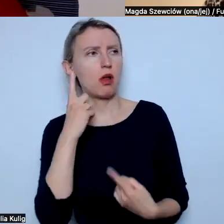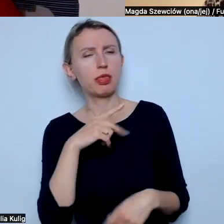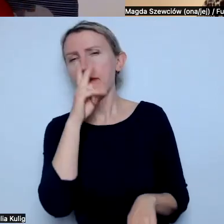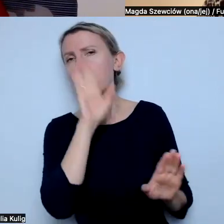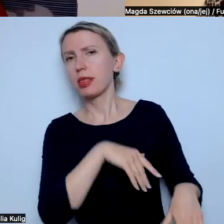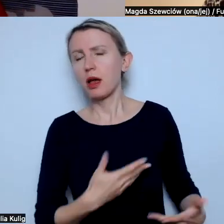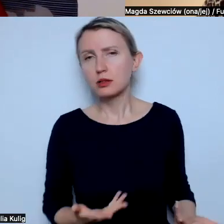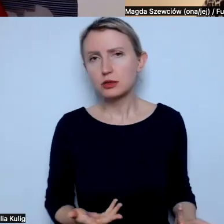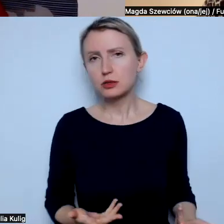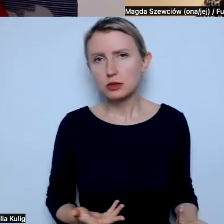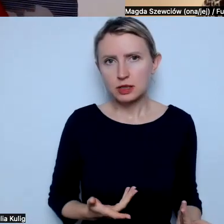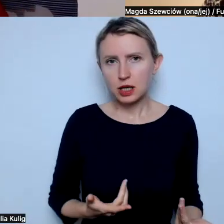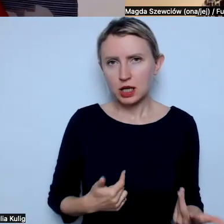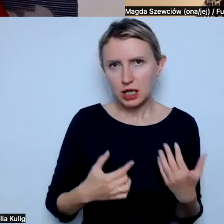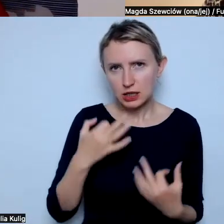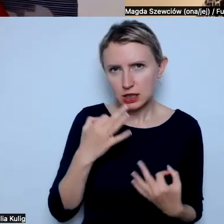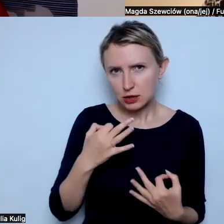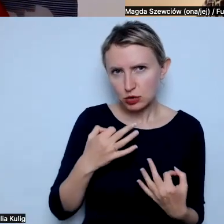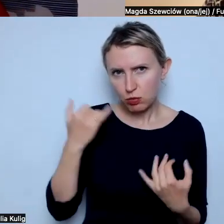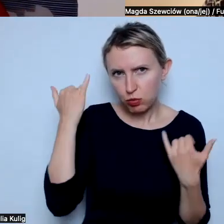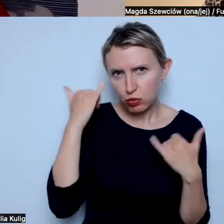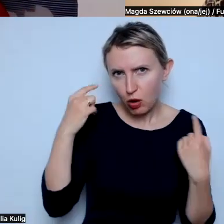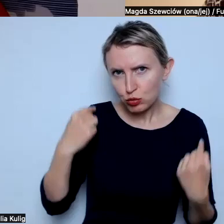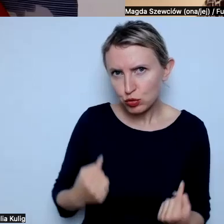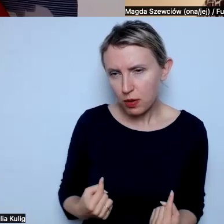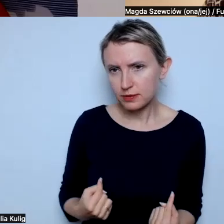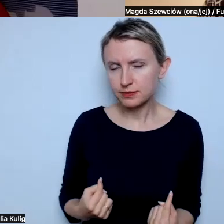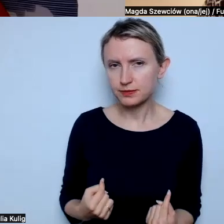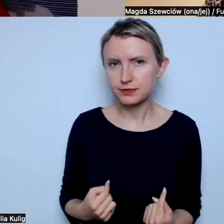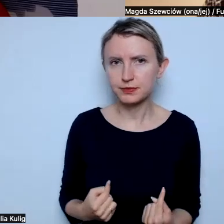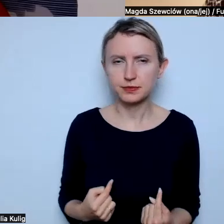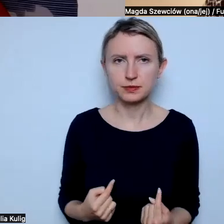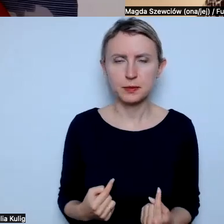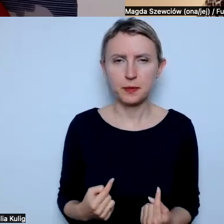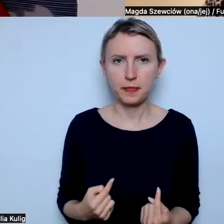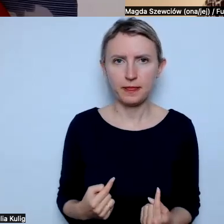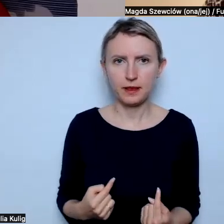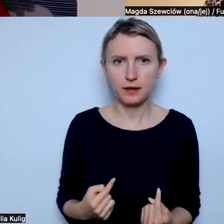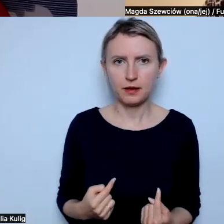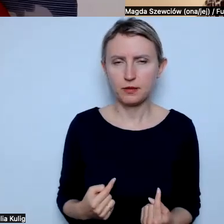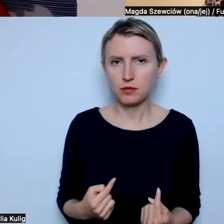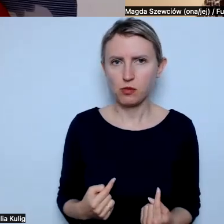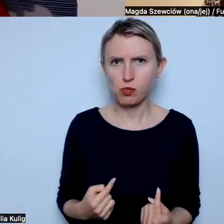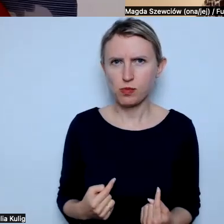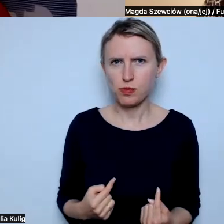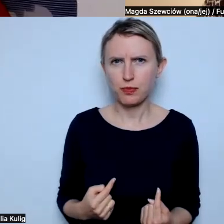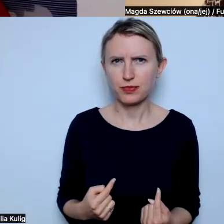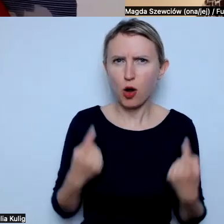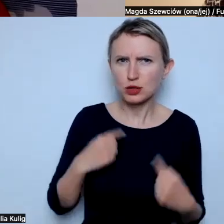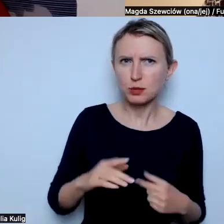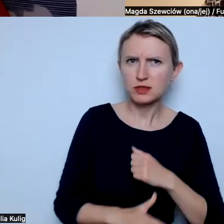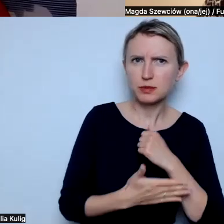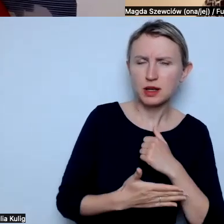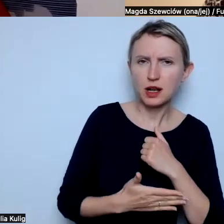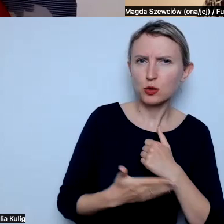Zastanawiam się, czy to jest literówka, czy ta osoba po prostu raczej, że wspiera, czy nie wspiera. Nie, która nie